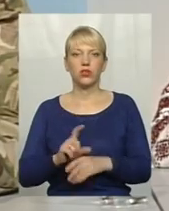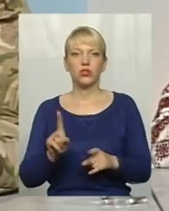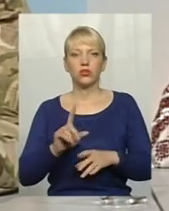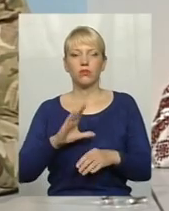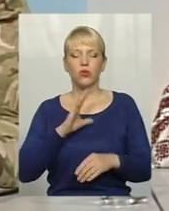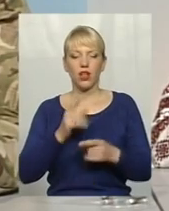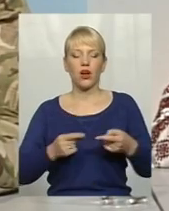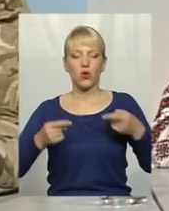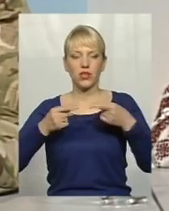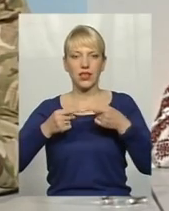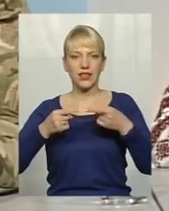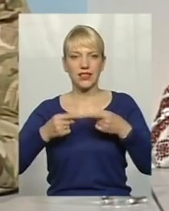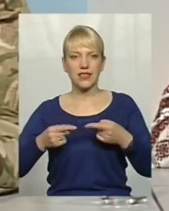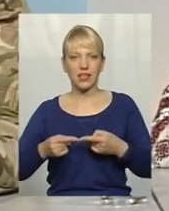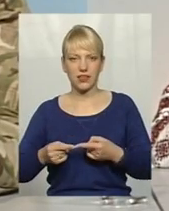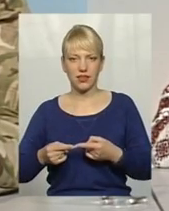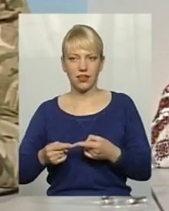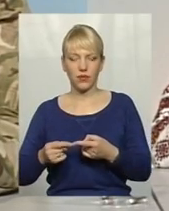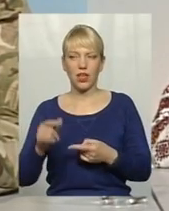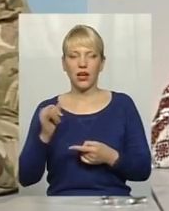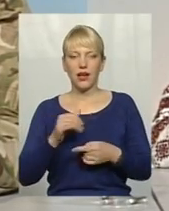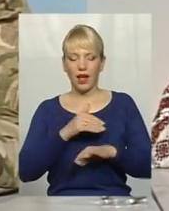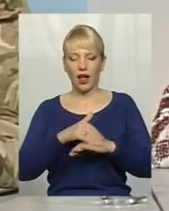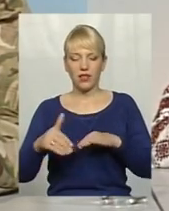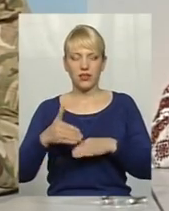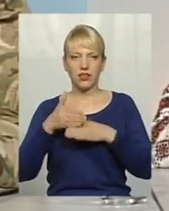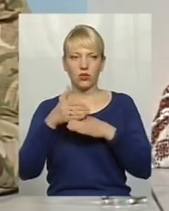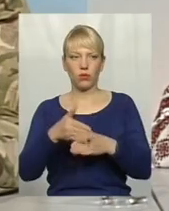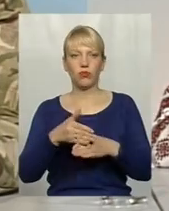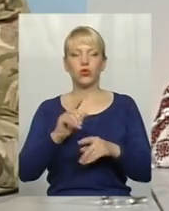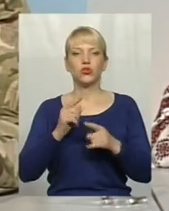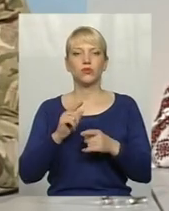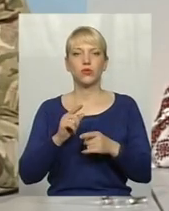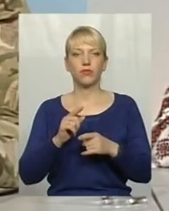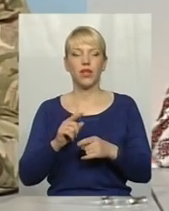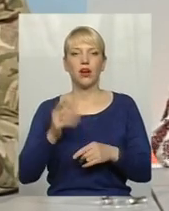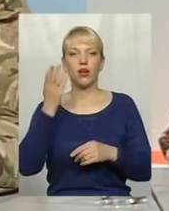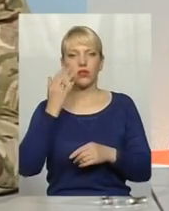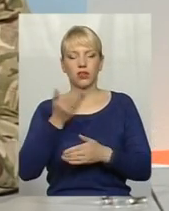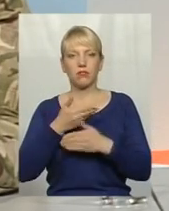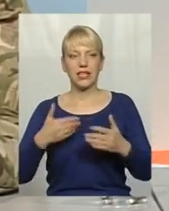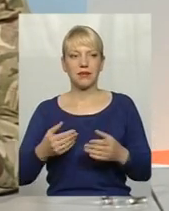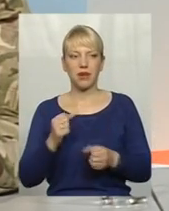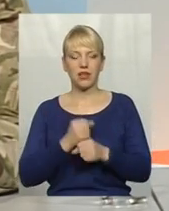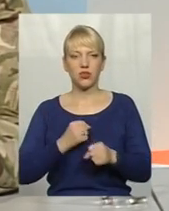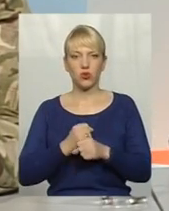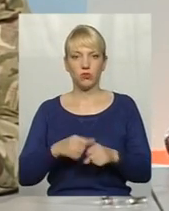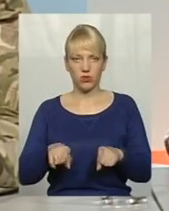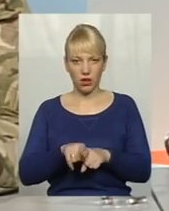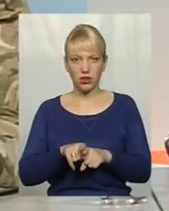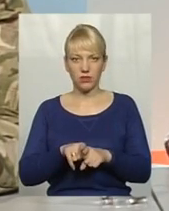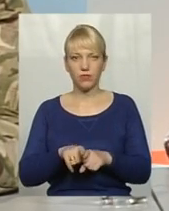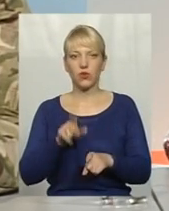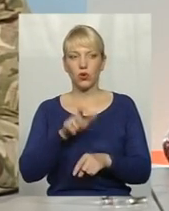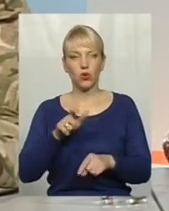була конкретизація і адресна допомога. В чому, от, коли ми працюємо саме в такому руслі, то